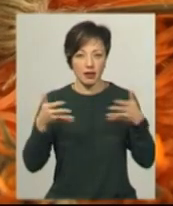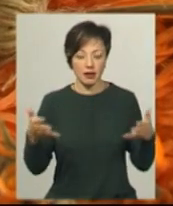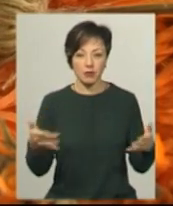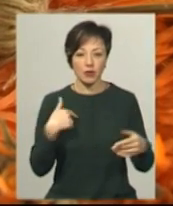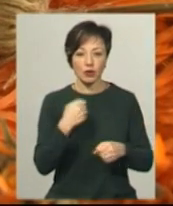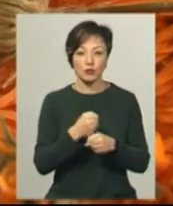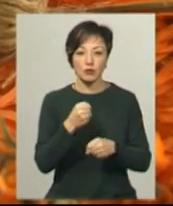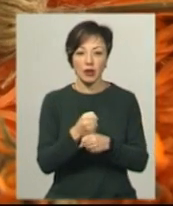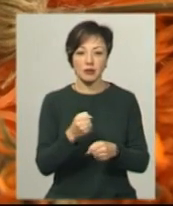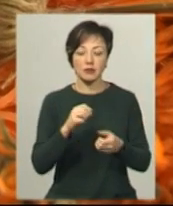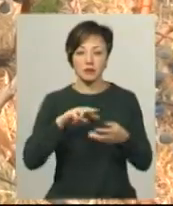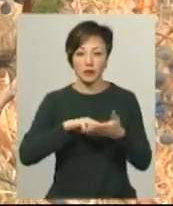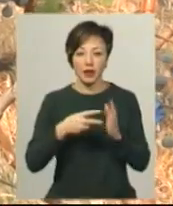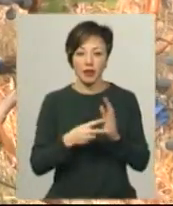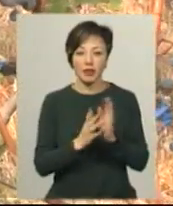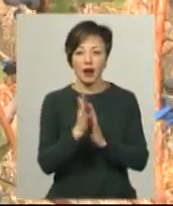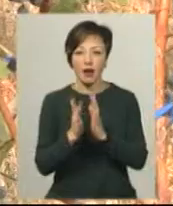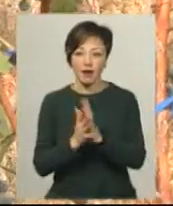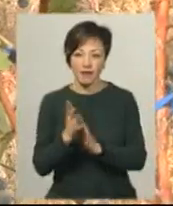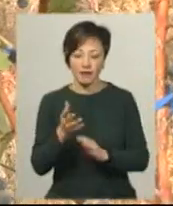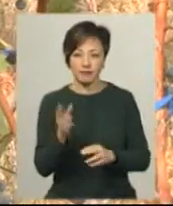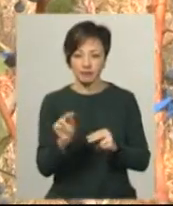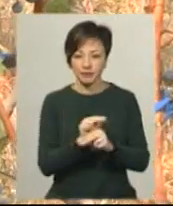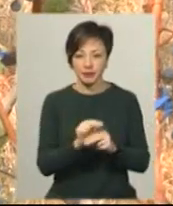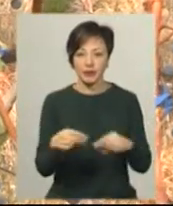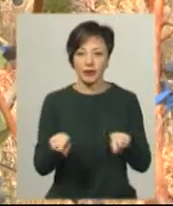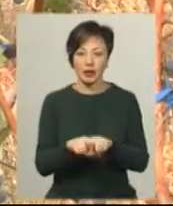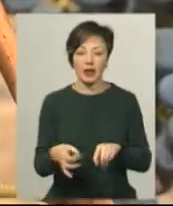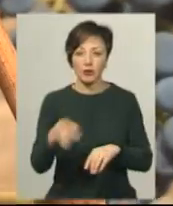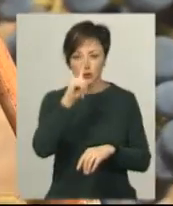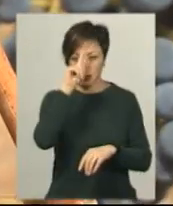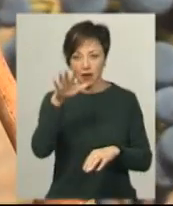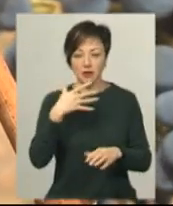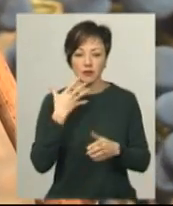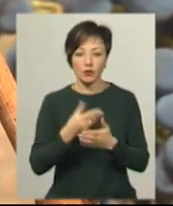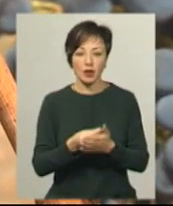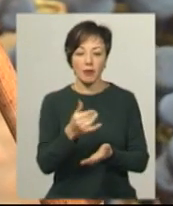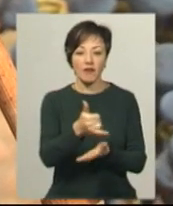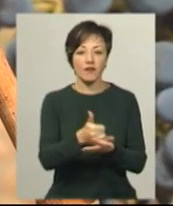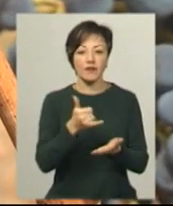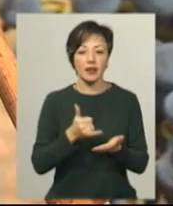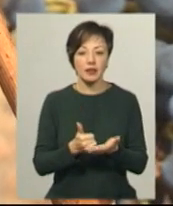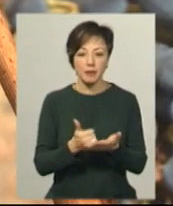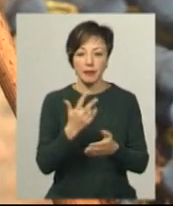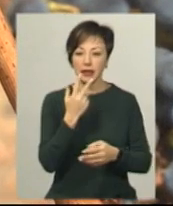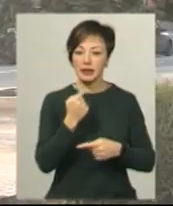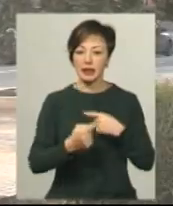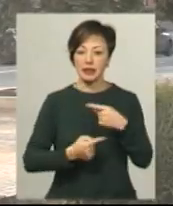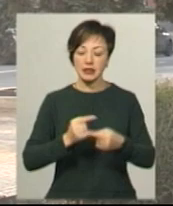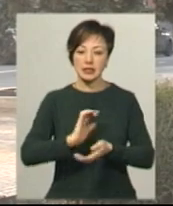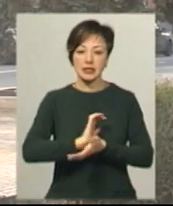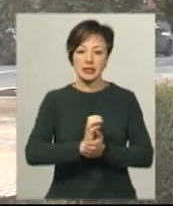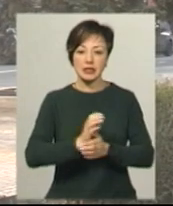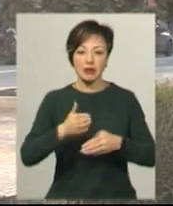ними розробляємо концепцію такої трав'ярні. Також цей регіон славиться своїми винними традиціями, сирами,